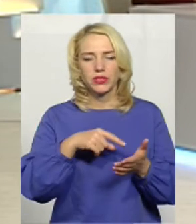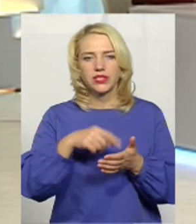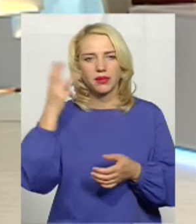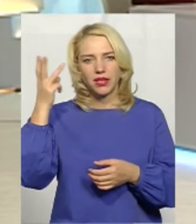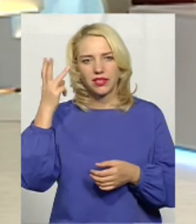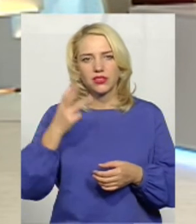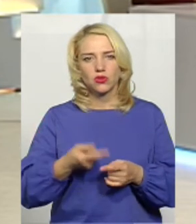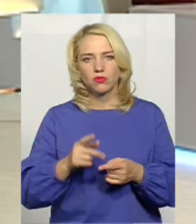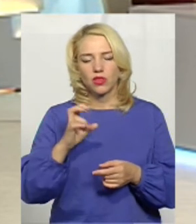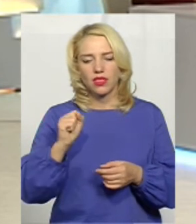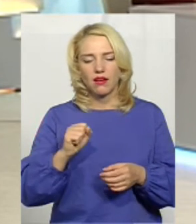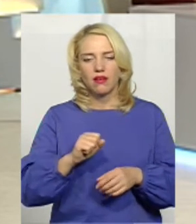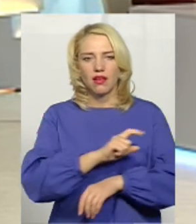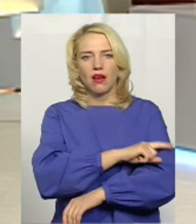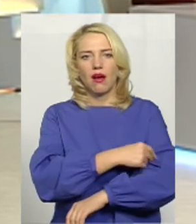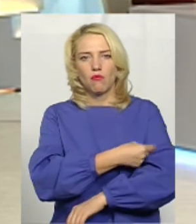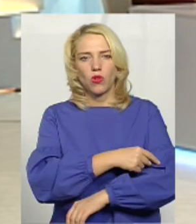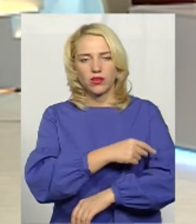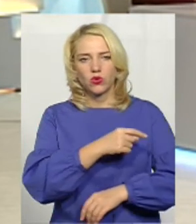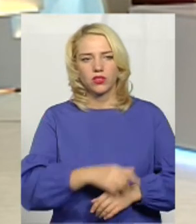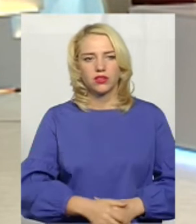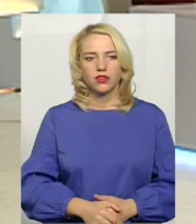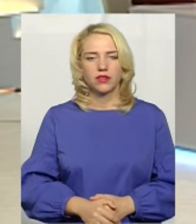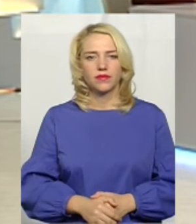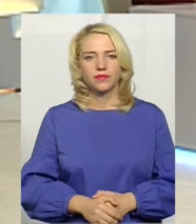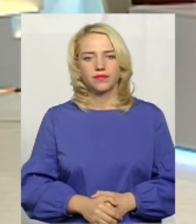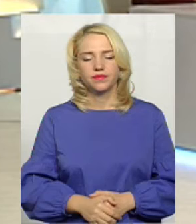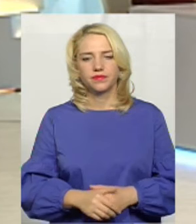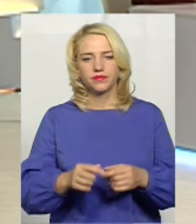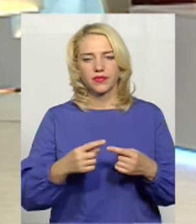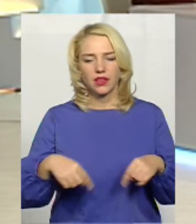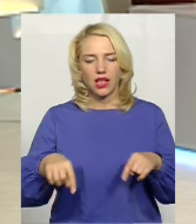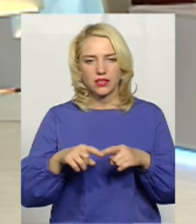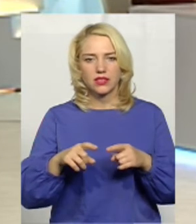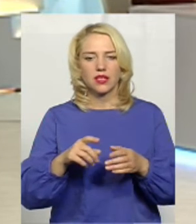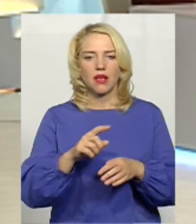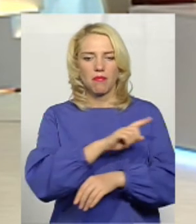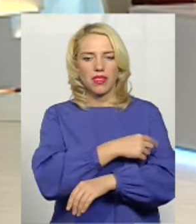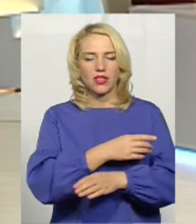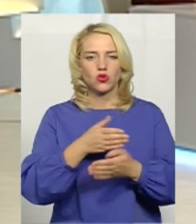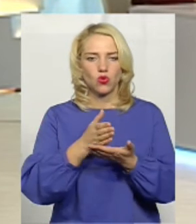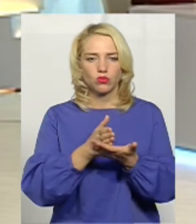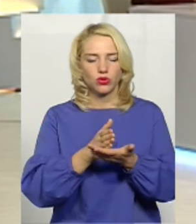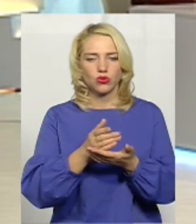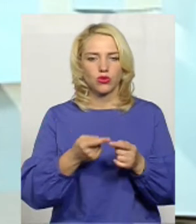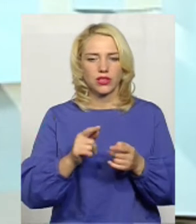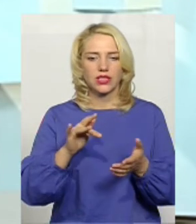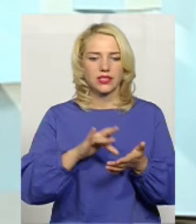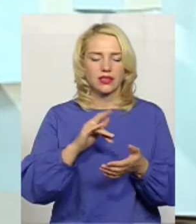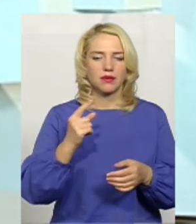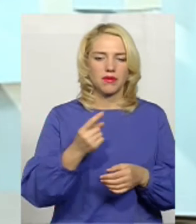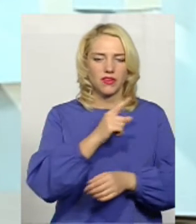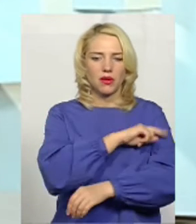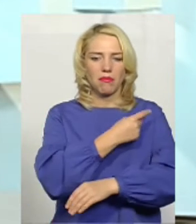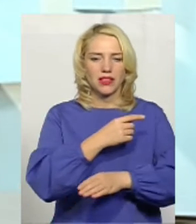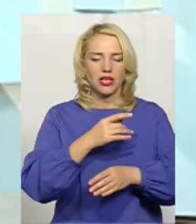Хмельницькому на амбулаторній ланці медичного обслуговування це і наші центри первинної медико